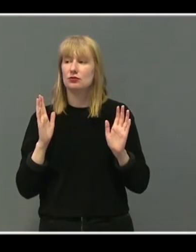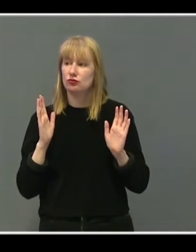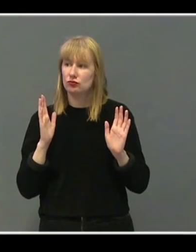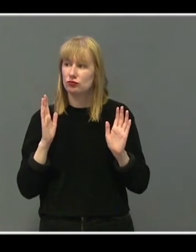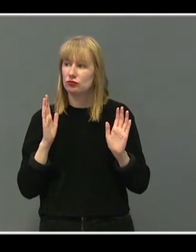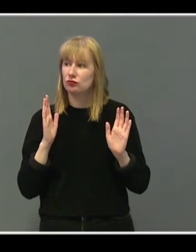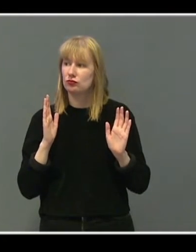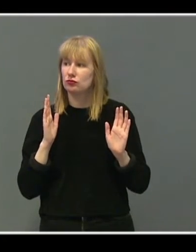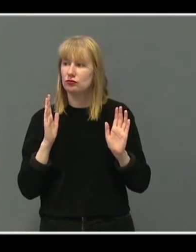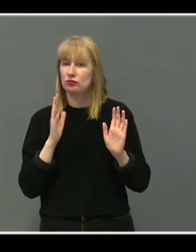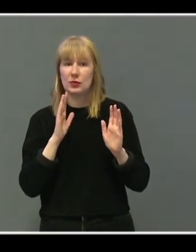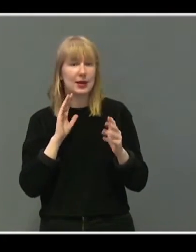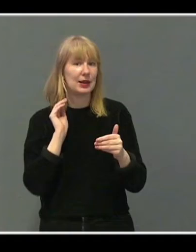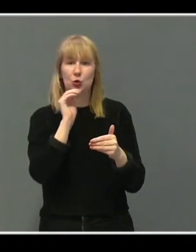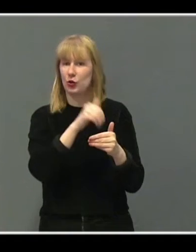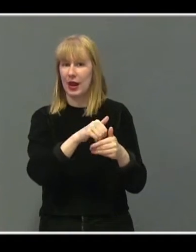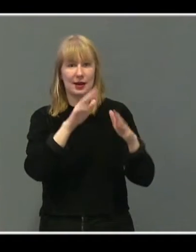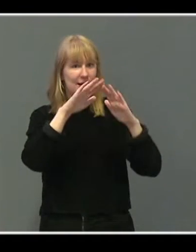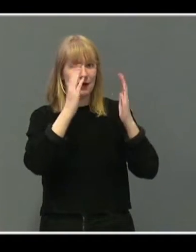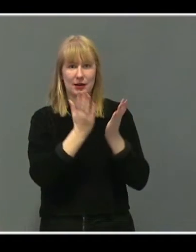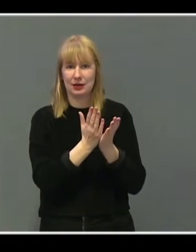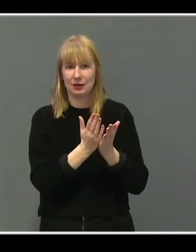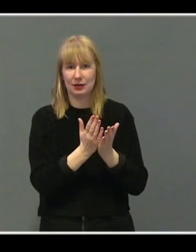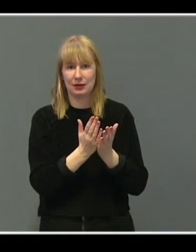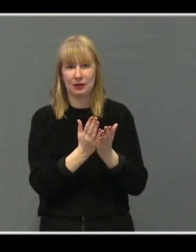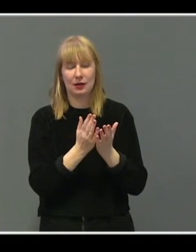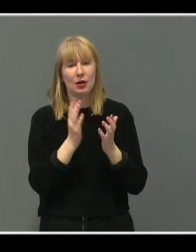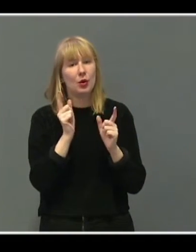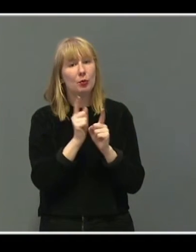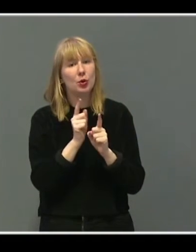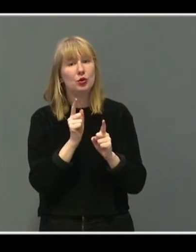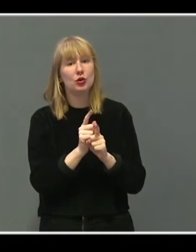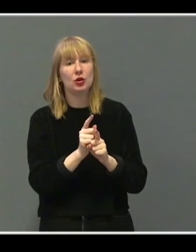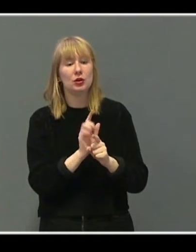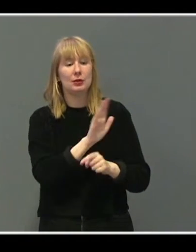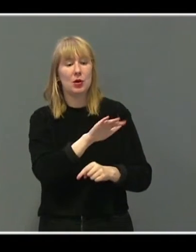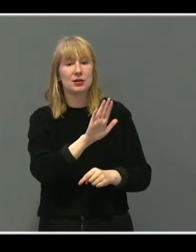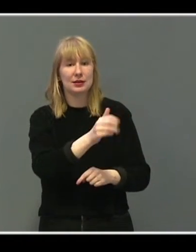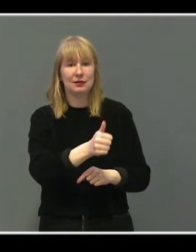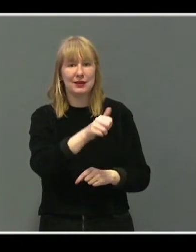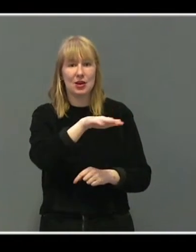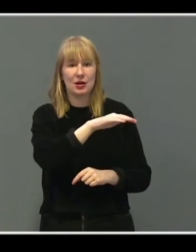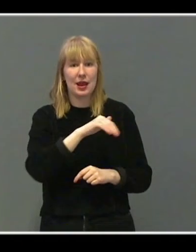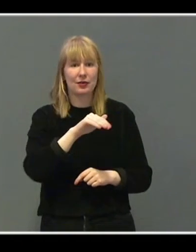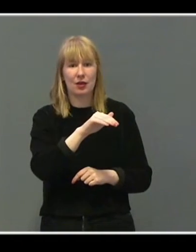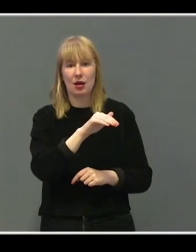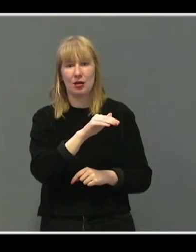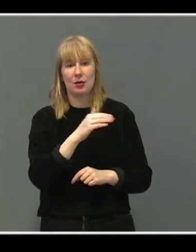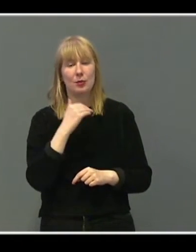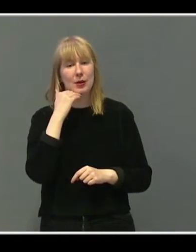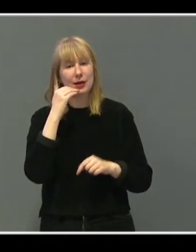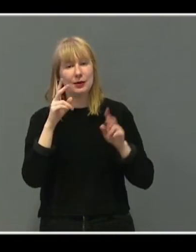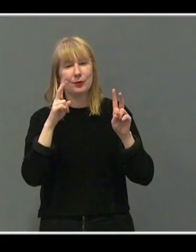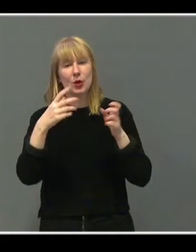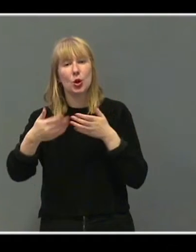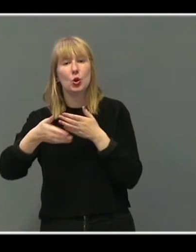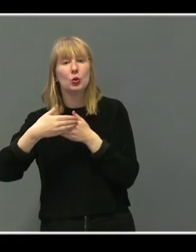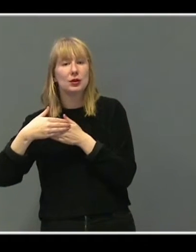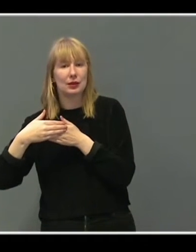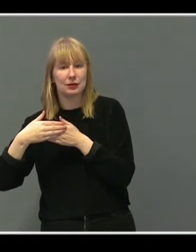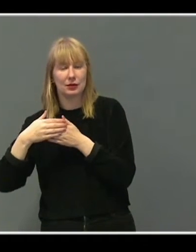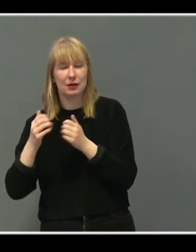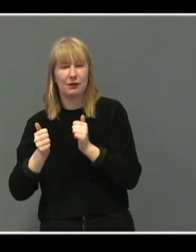denne verden her, så kan du også lukke døra til en av de viktigste arenaene i ditt barns liv. Det er litt viktig at man